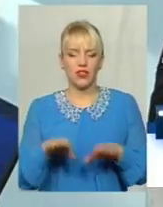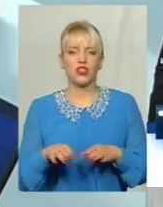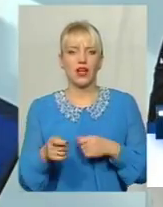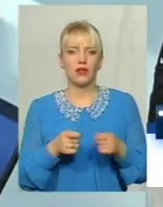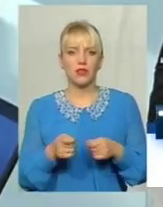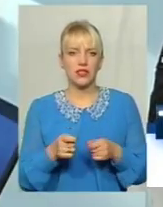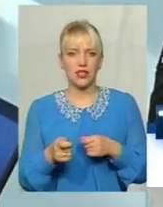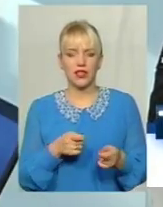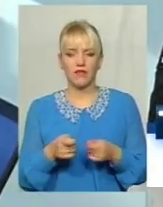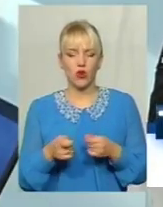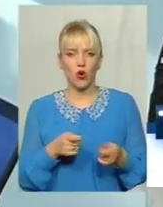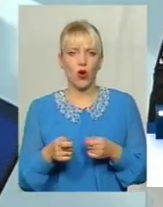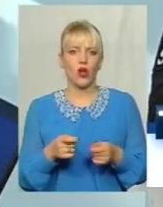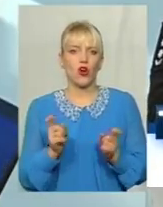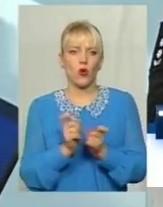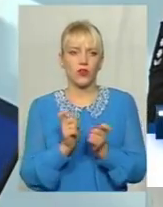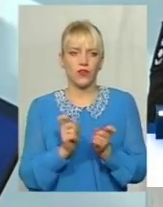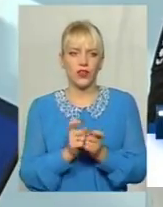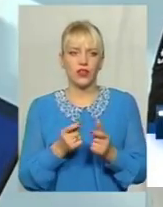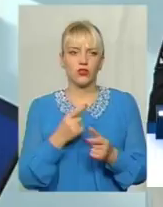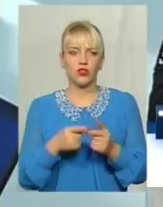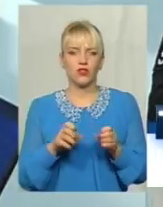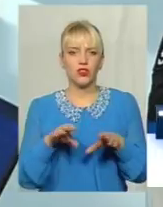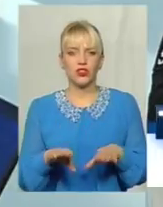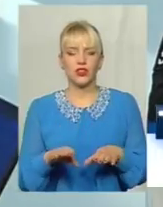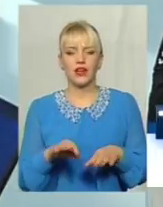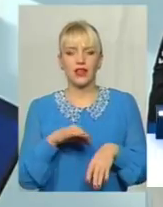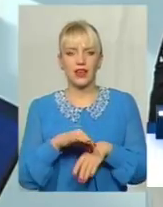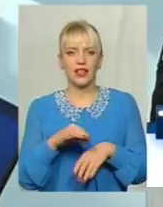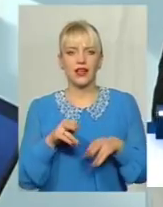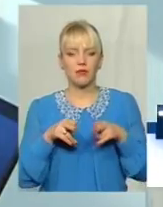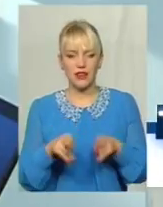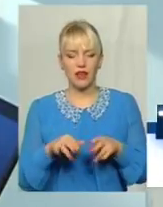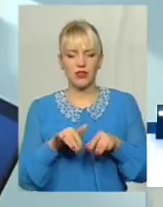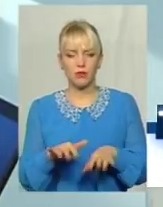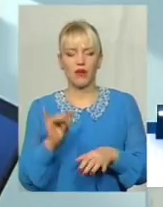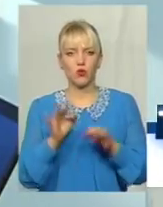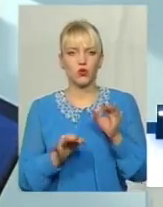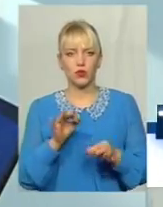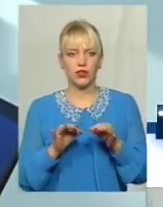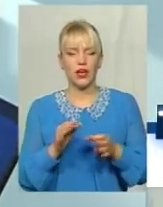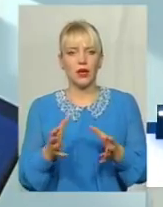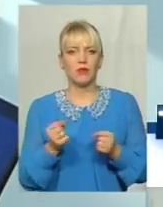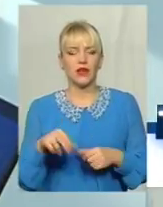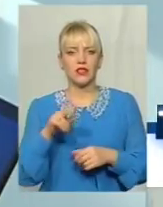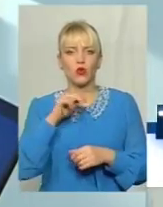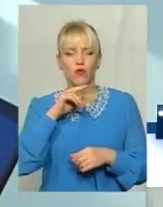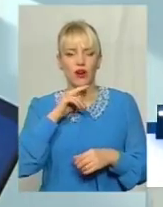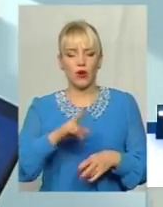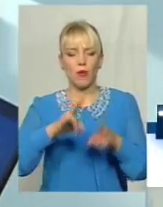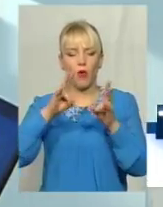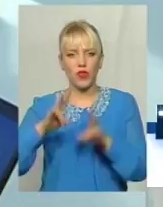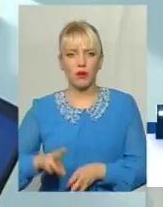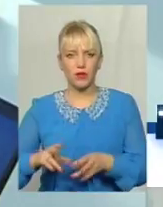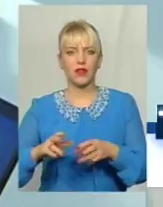конфлікту, чи в адміністративної справи в суді чи вирішенні кримінальної справи в суді, береться до уваги потерпіла сторона